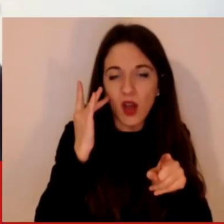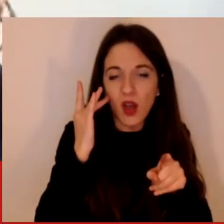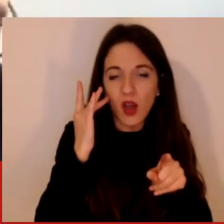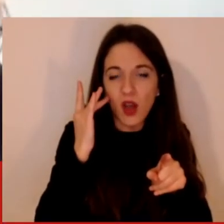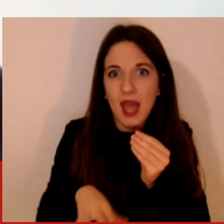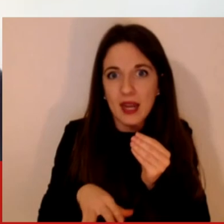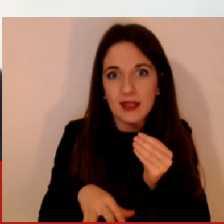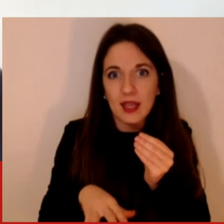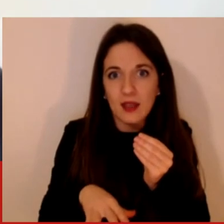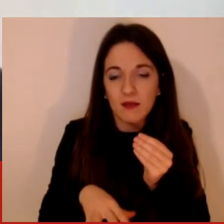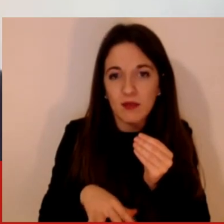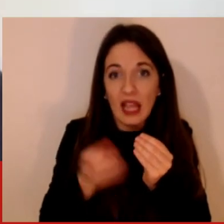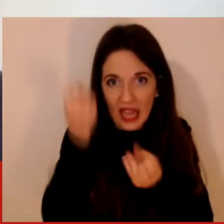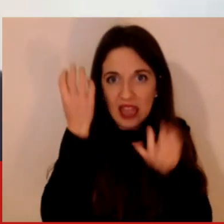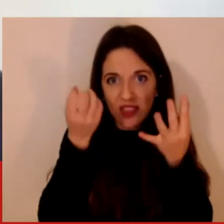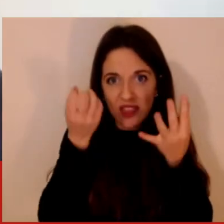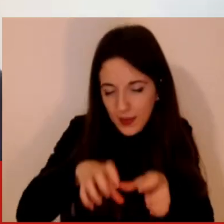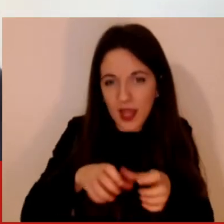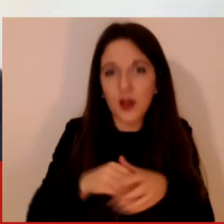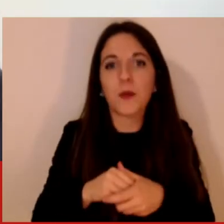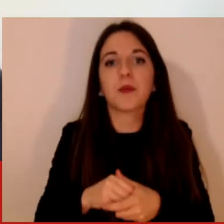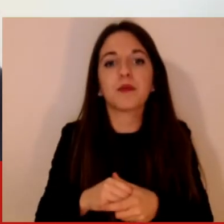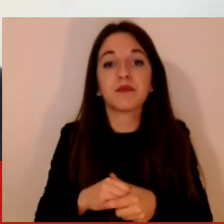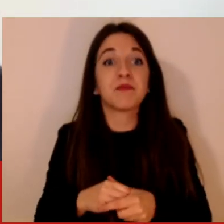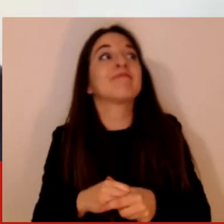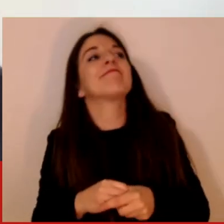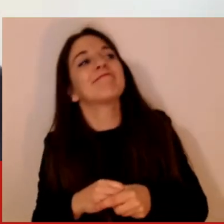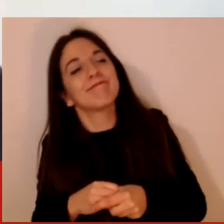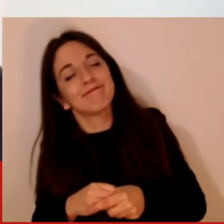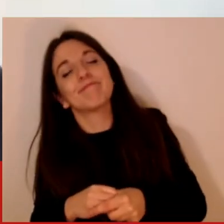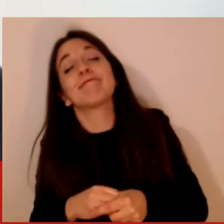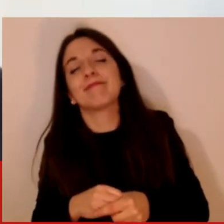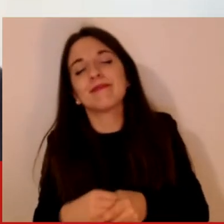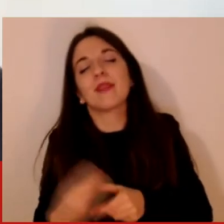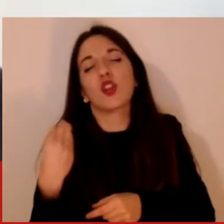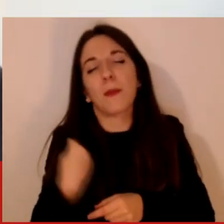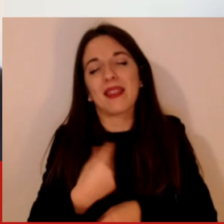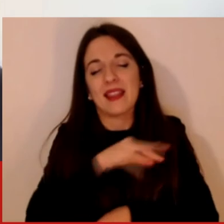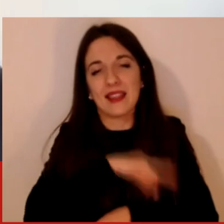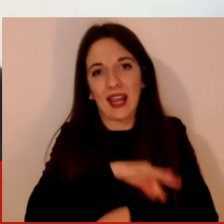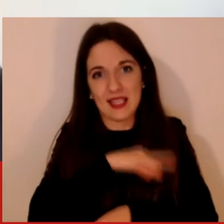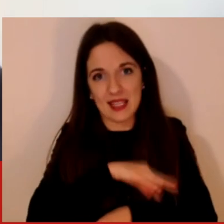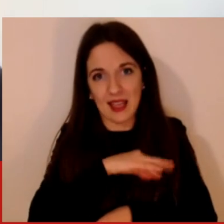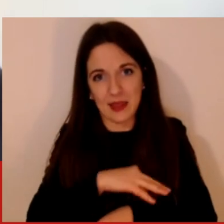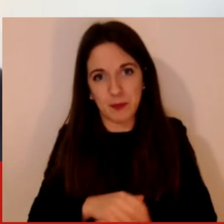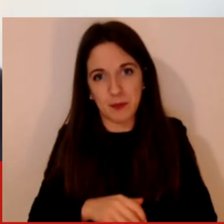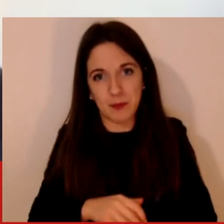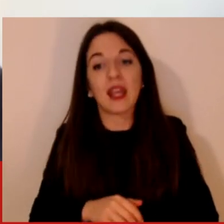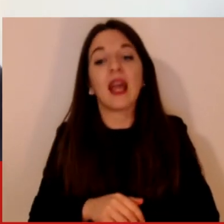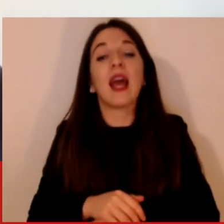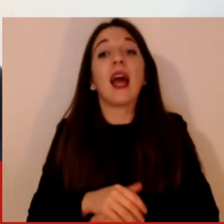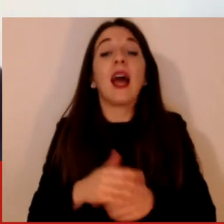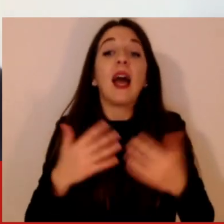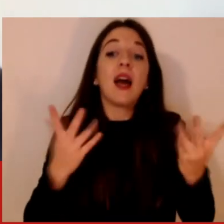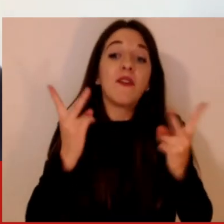È straordinario queste sono altre due domande estremamente importanti. Da una parte noi rischiamo di avere dei fenomeni di